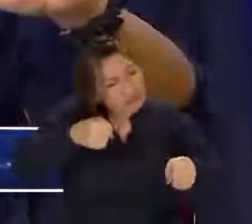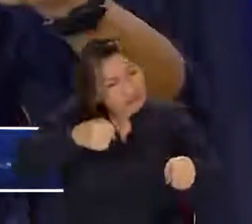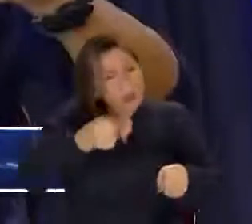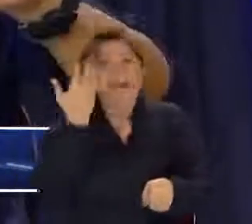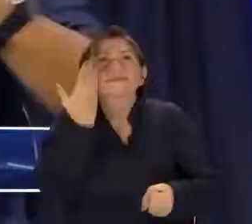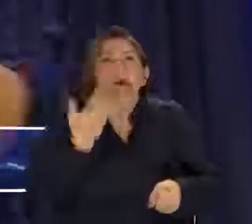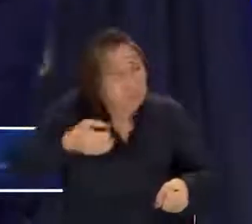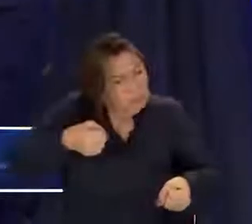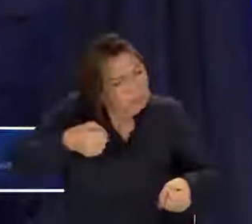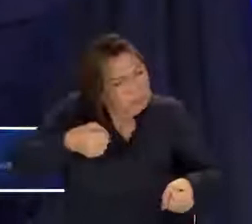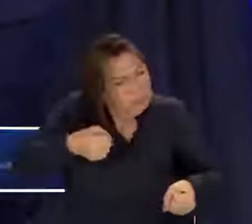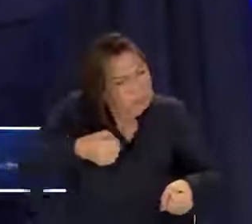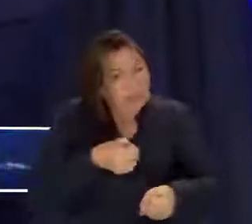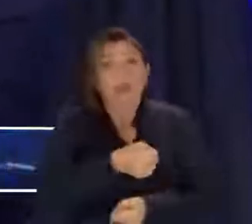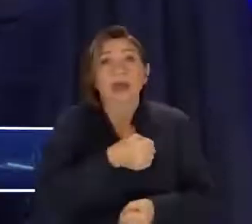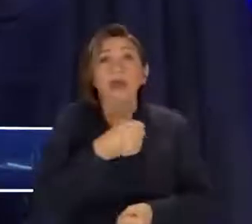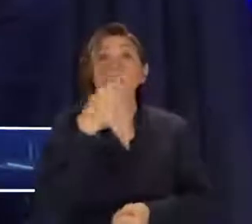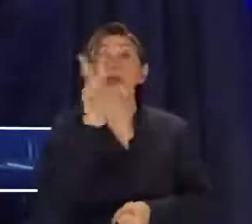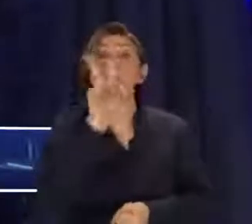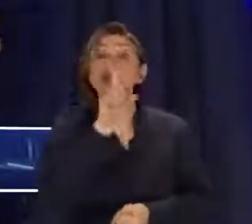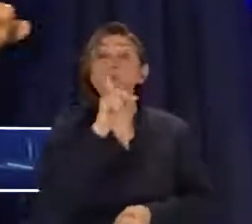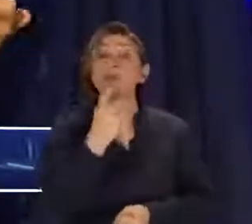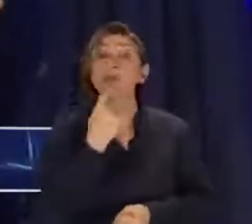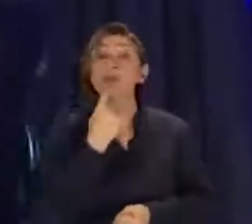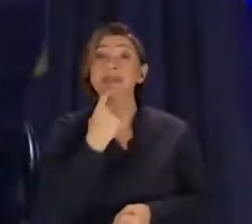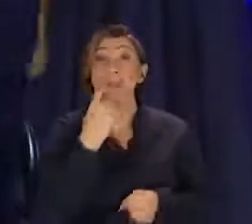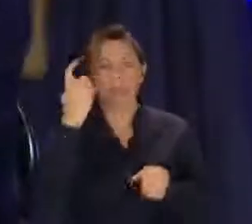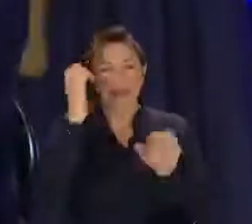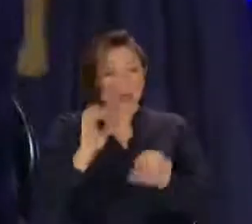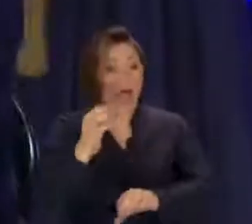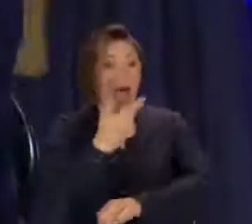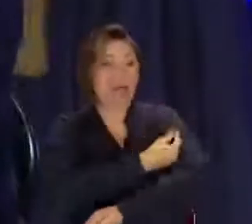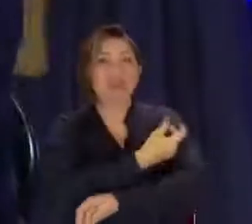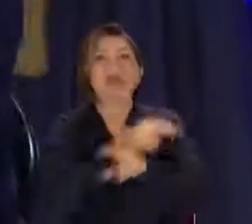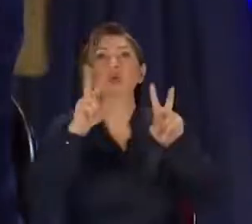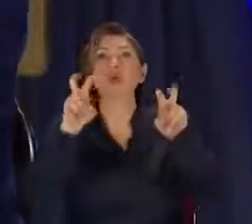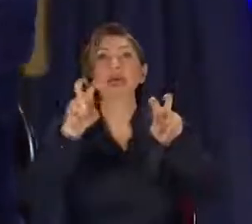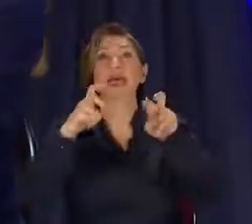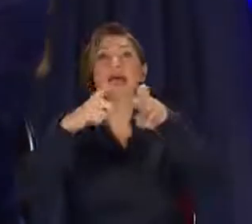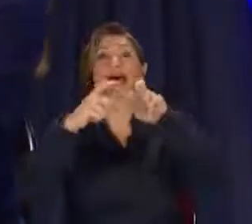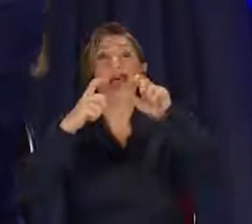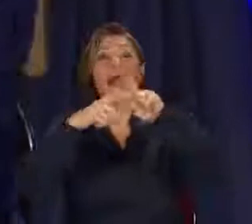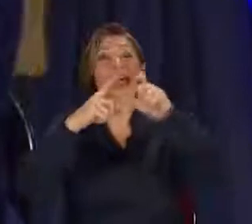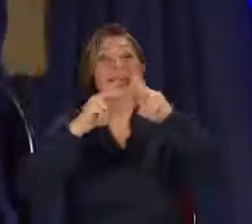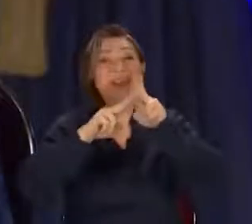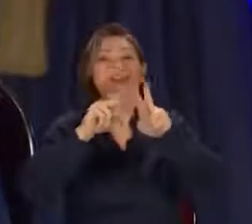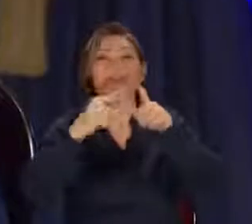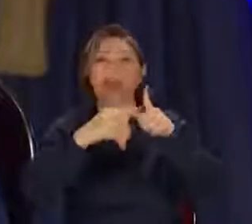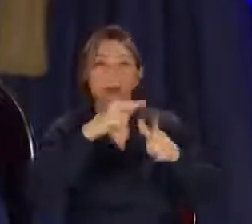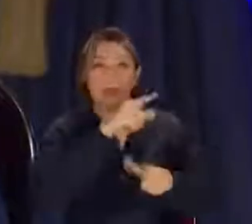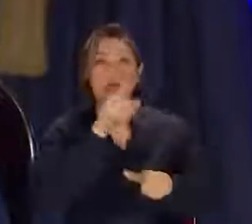affetmiyorlar. 20. yüzyılın başında aşı konusunda Rockefeller dünyanın en büyük zengini başlamış. 21.